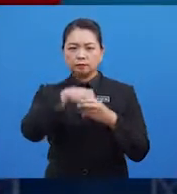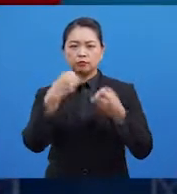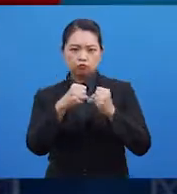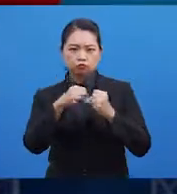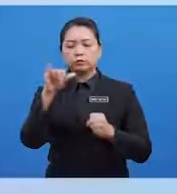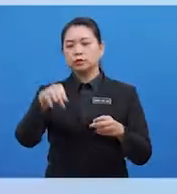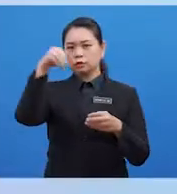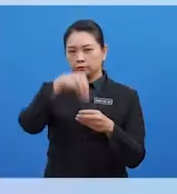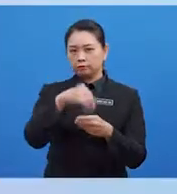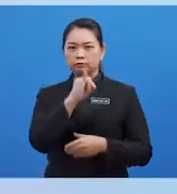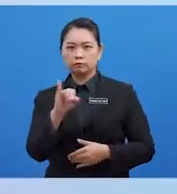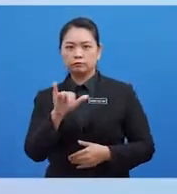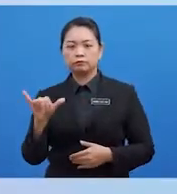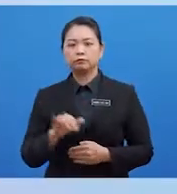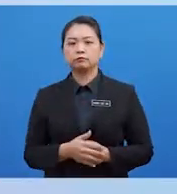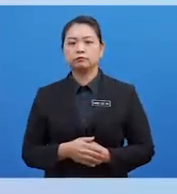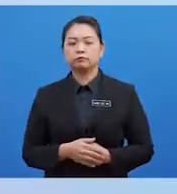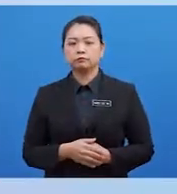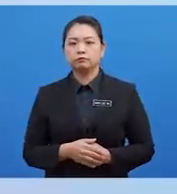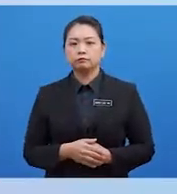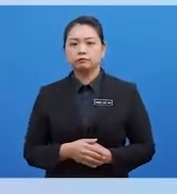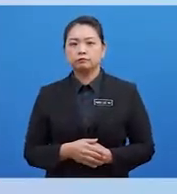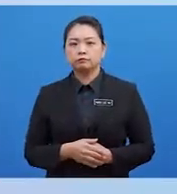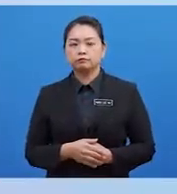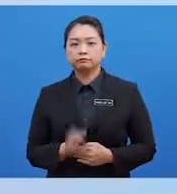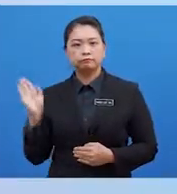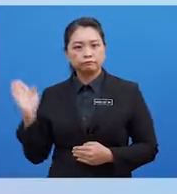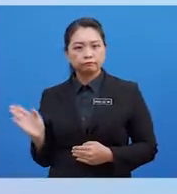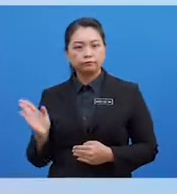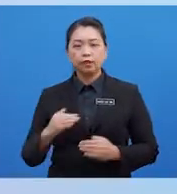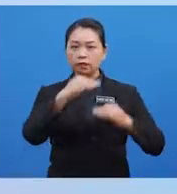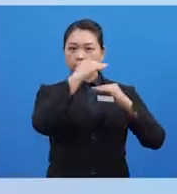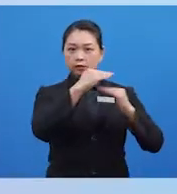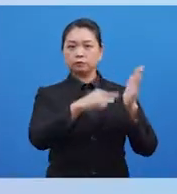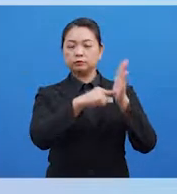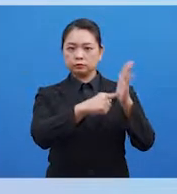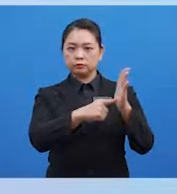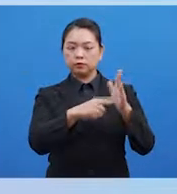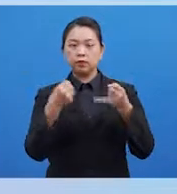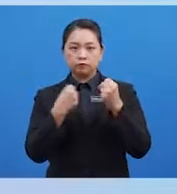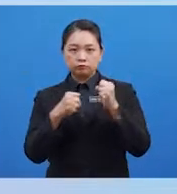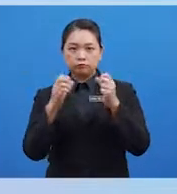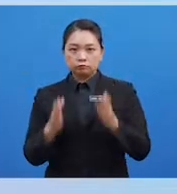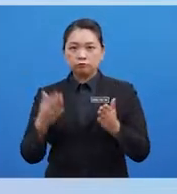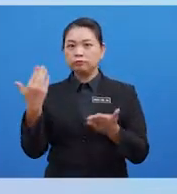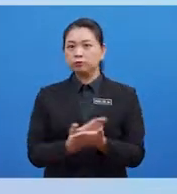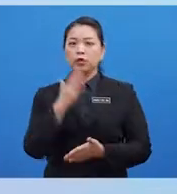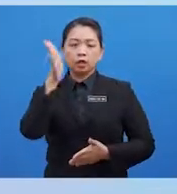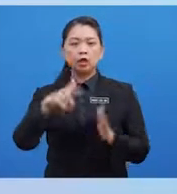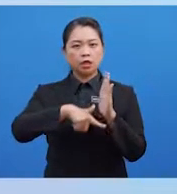Dalam fasa asosiatif Tahap persembahan atlet baru akan lebih konsisten